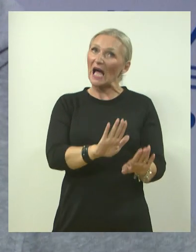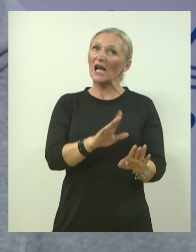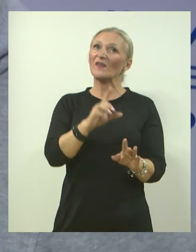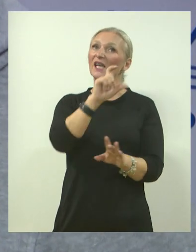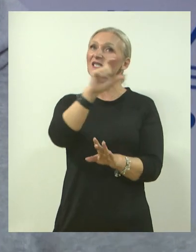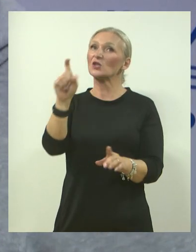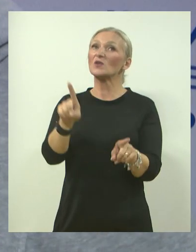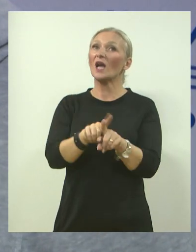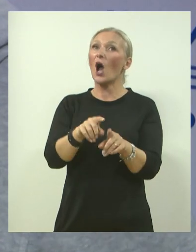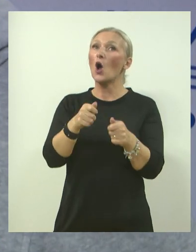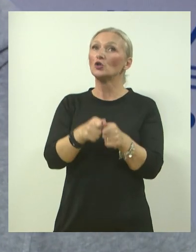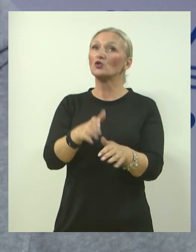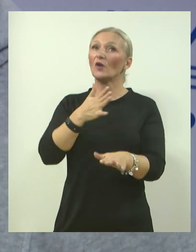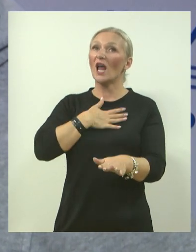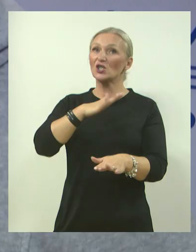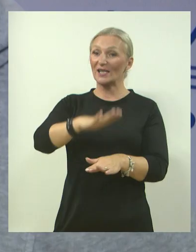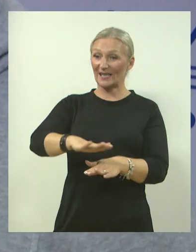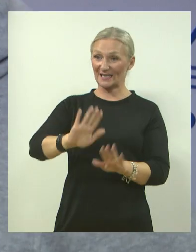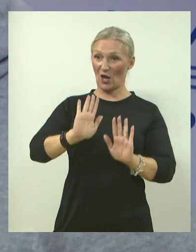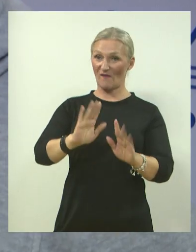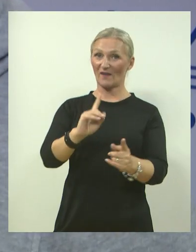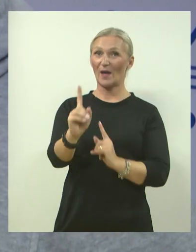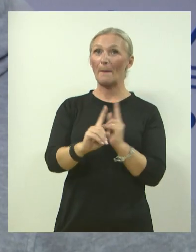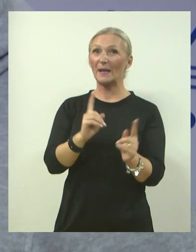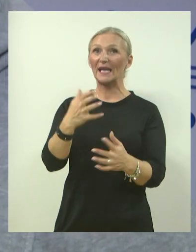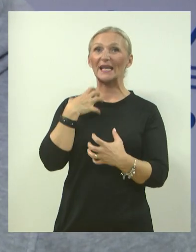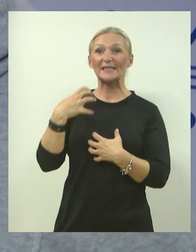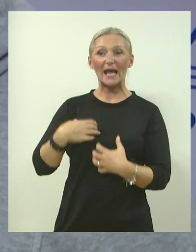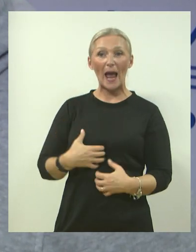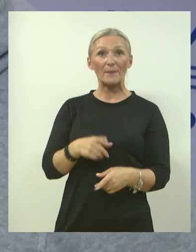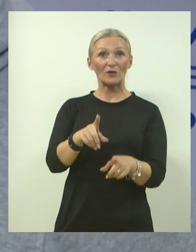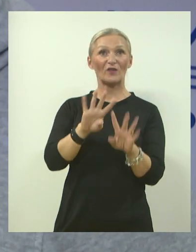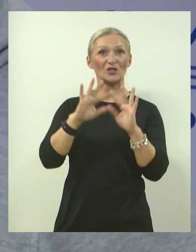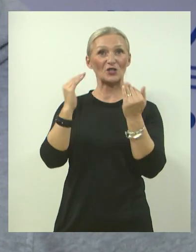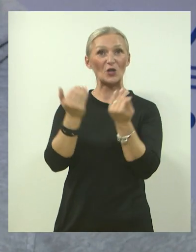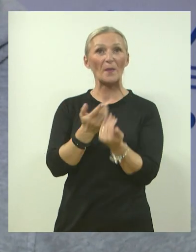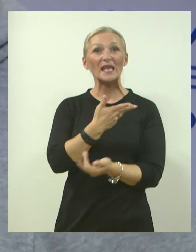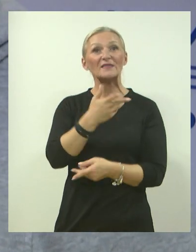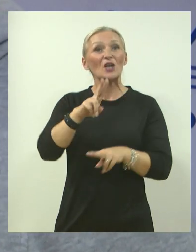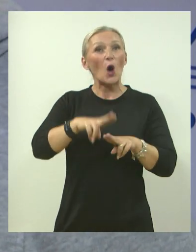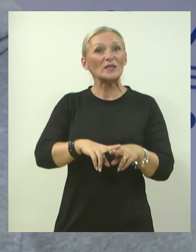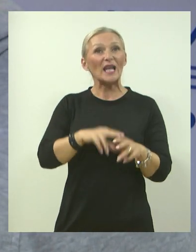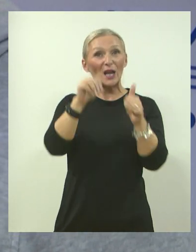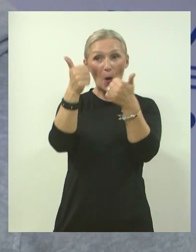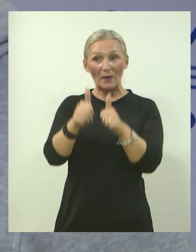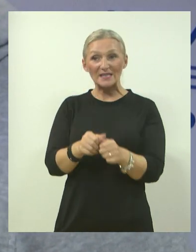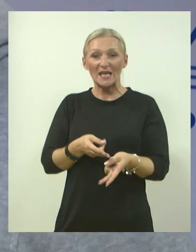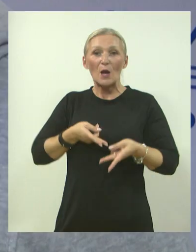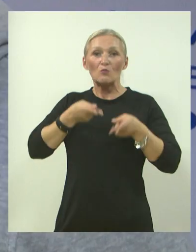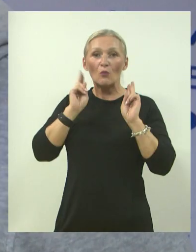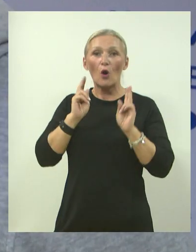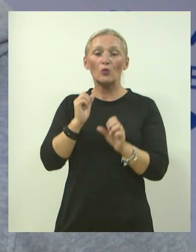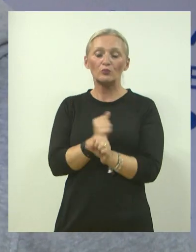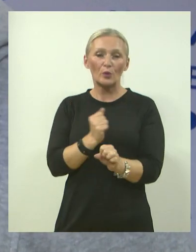institucije kao što je društvo naša djeca i ovakve prilike, terapije, igrom, snu zelen soba i svi ostali mogući oblici mogu